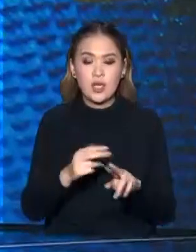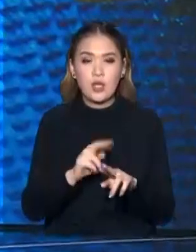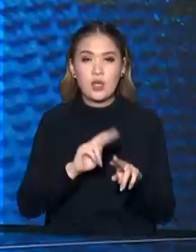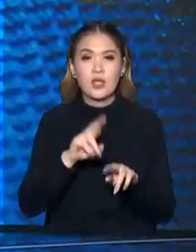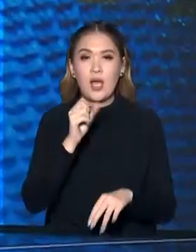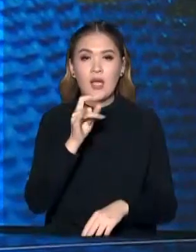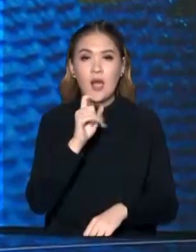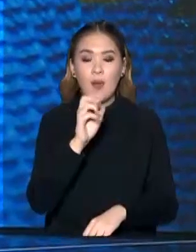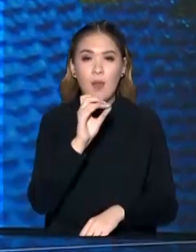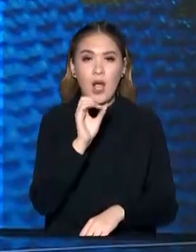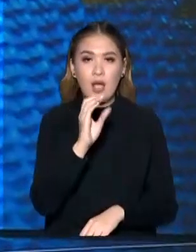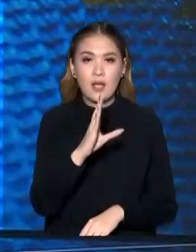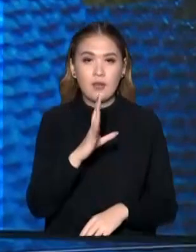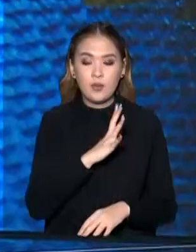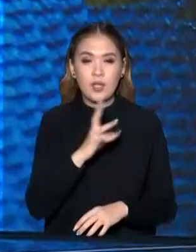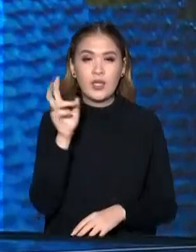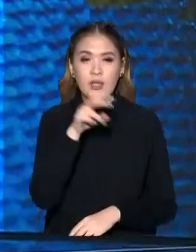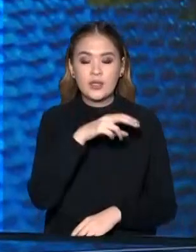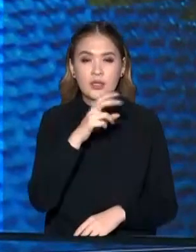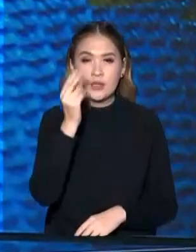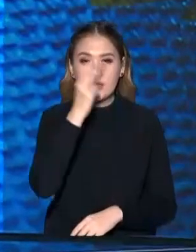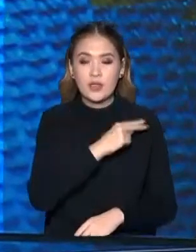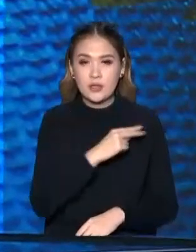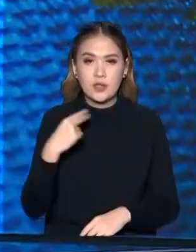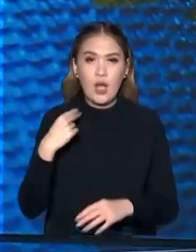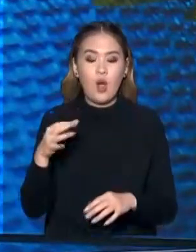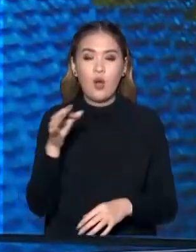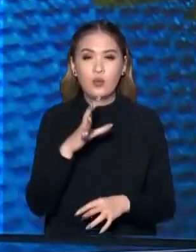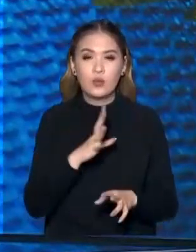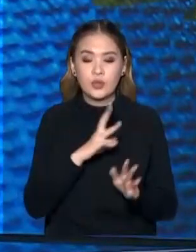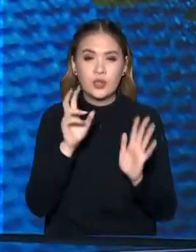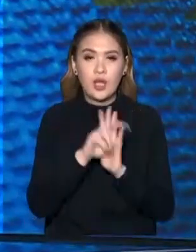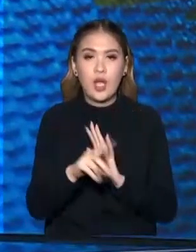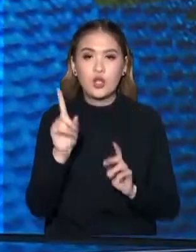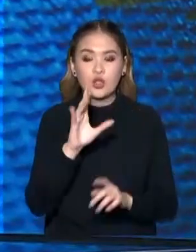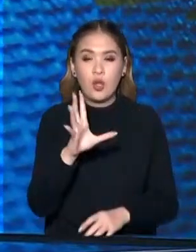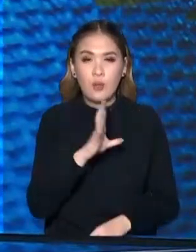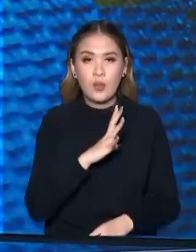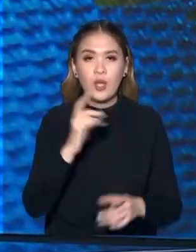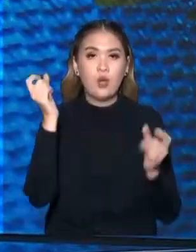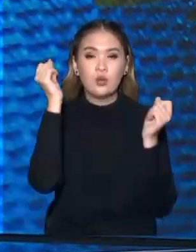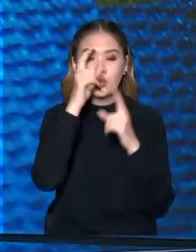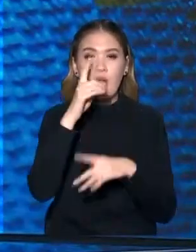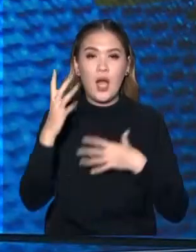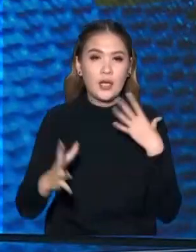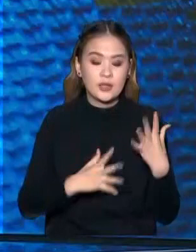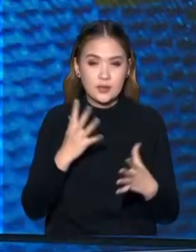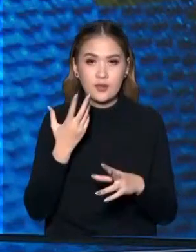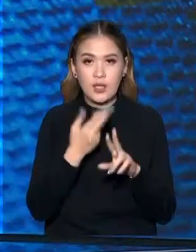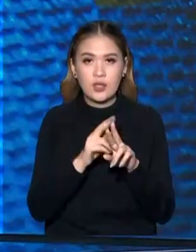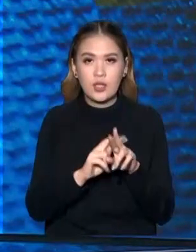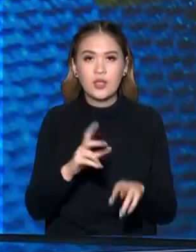Дайрабаев сегодня посетил крестьянское хозяйство в ЖТСУ. Кандидат отметил, что предприятие активно использует